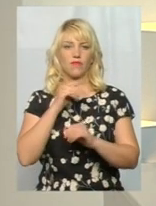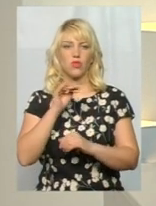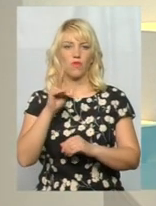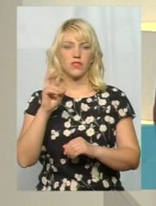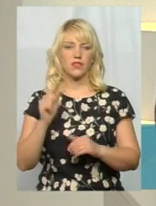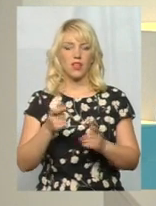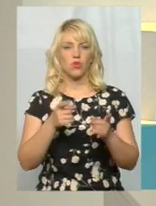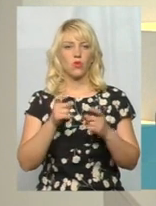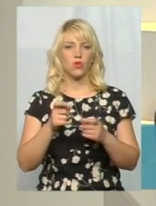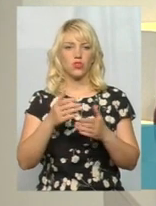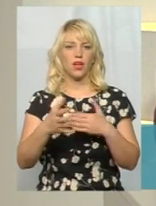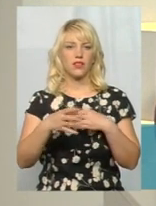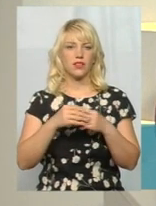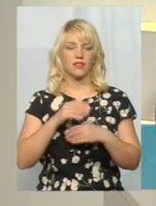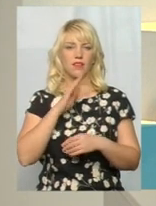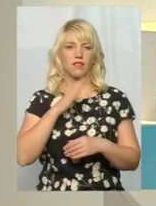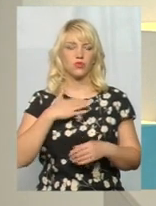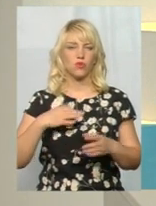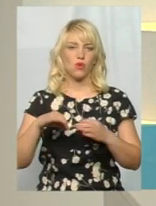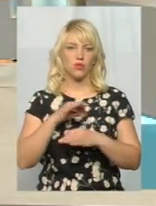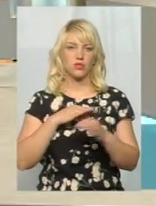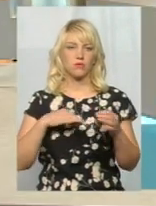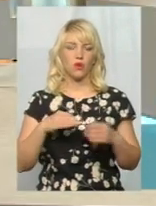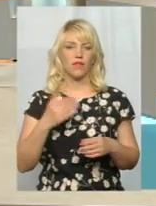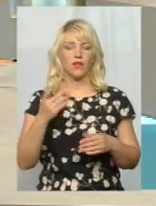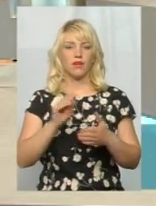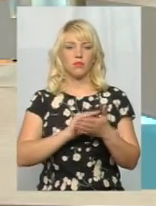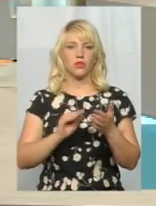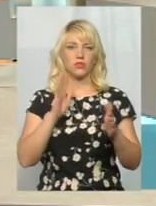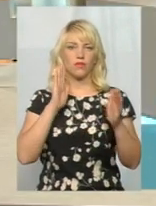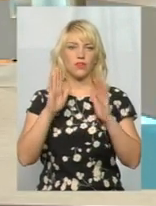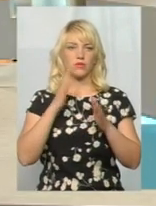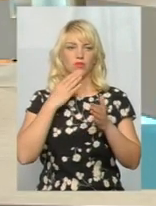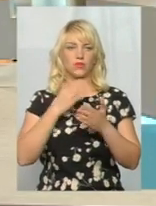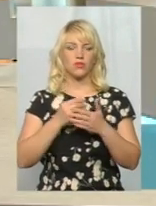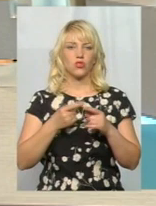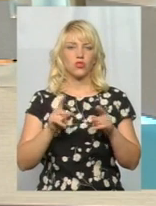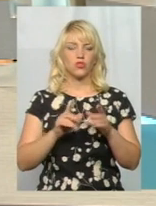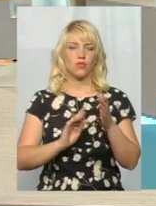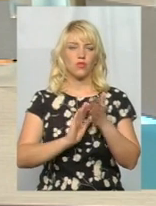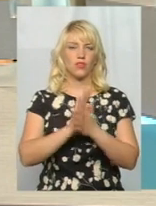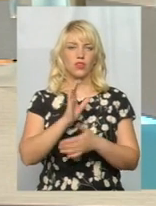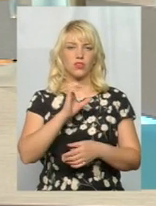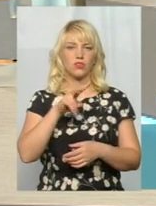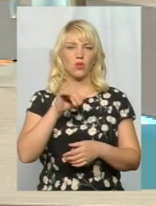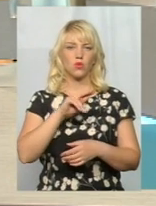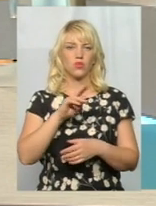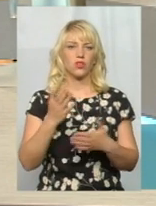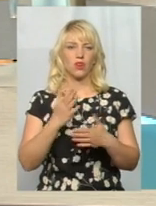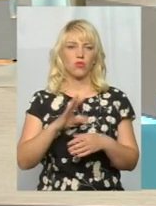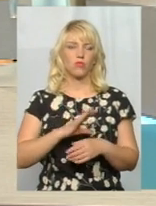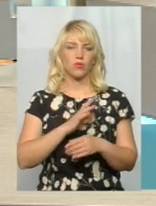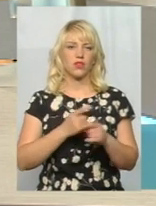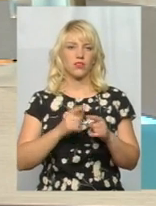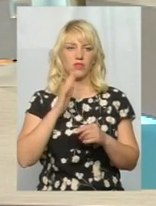жестів. Долучайтеся до розмови. Пані Натале, пишете у Фейсбук на своїй сторінці, що виросли на Случі. Якою була ця річка?